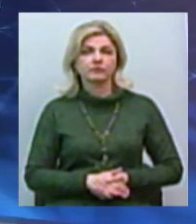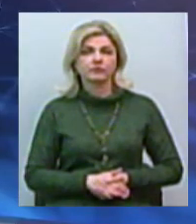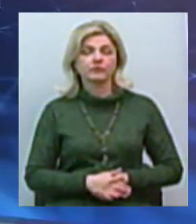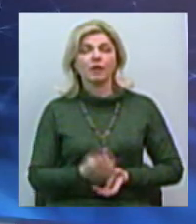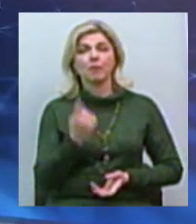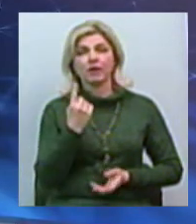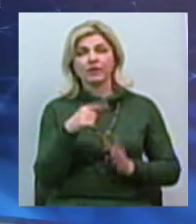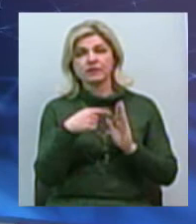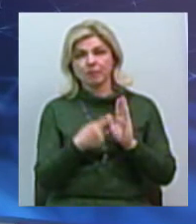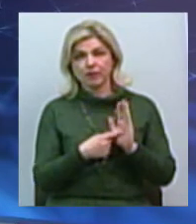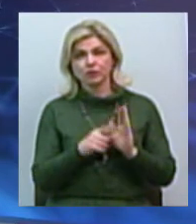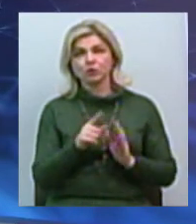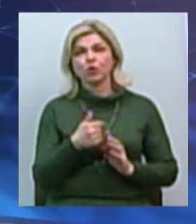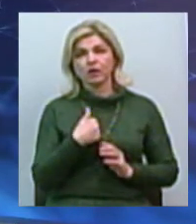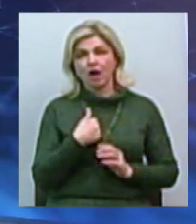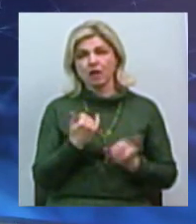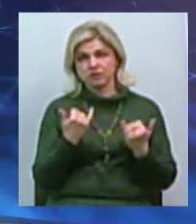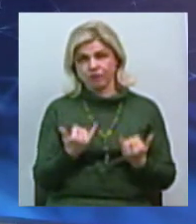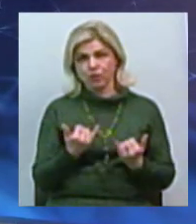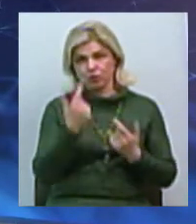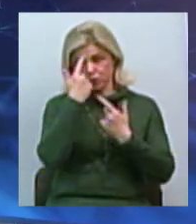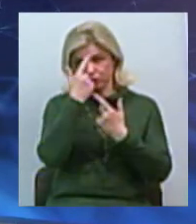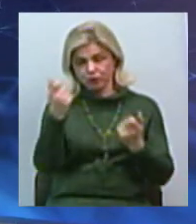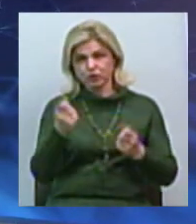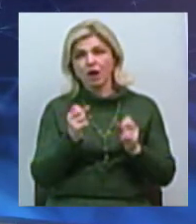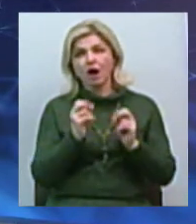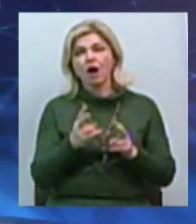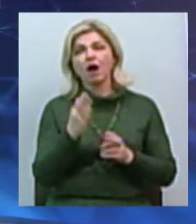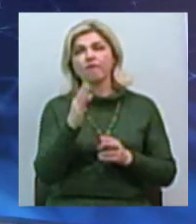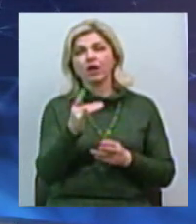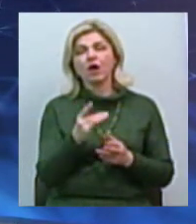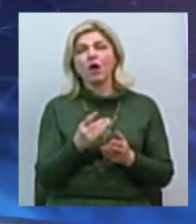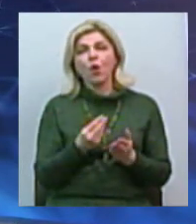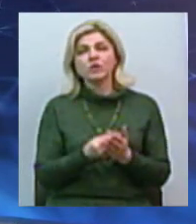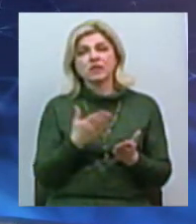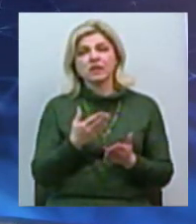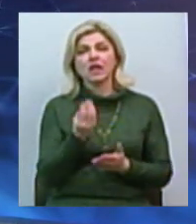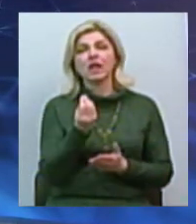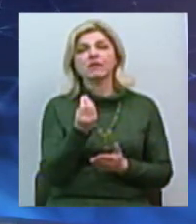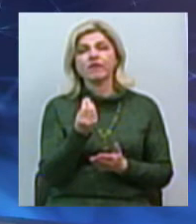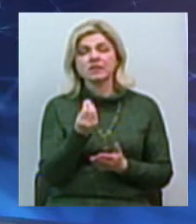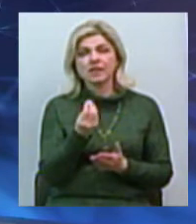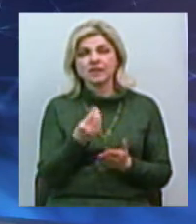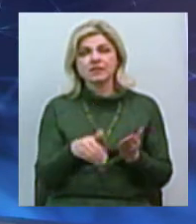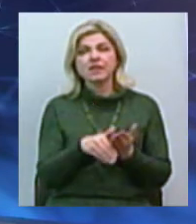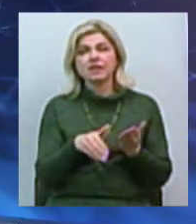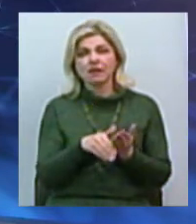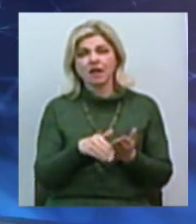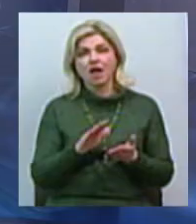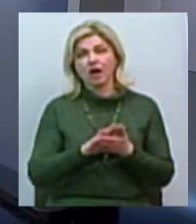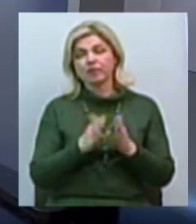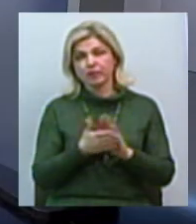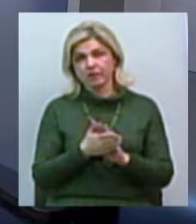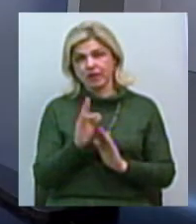перше запитання, яке я сьогодні озвучив. Як Ви вчинюєте інвестиційний клімат сьогодні в Україні, на Миколаївщині, якщо, наприклад, взяти